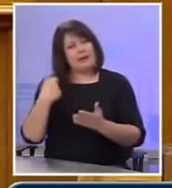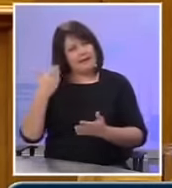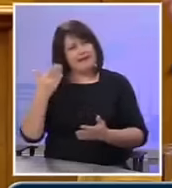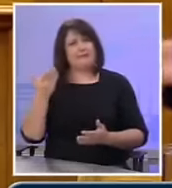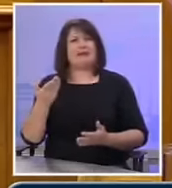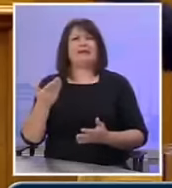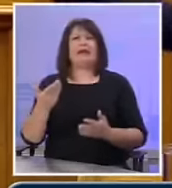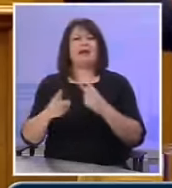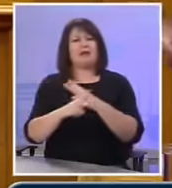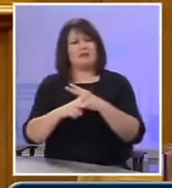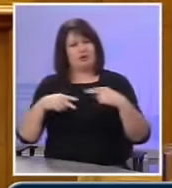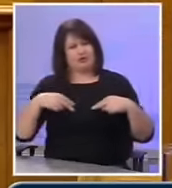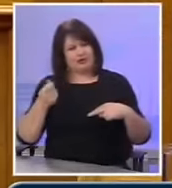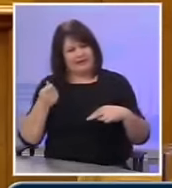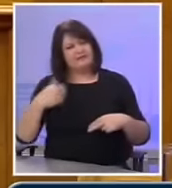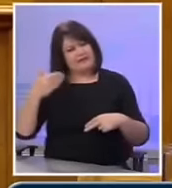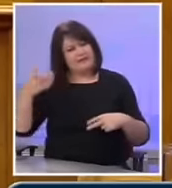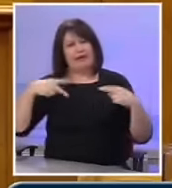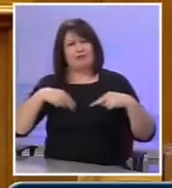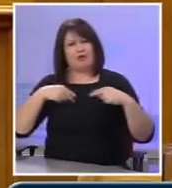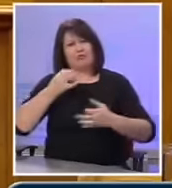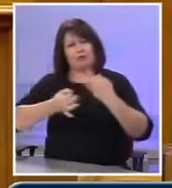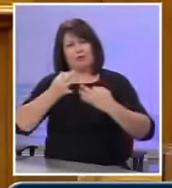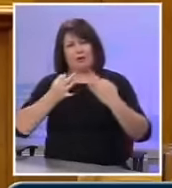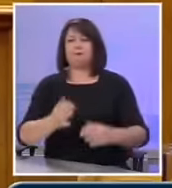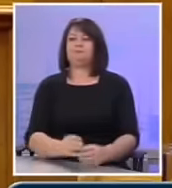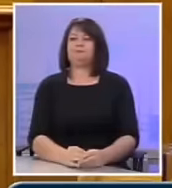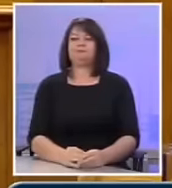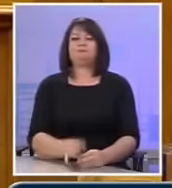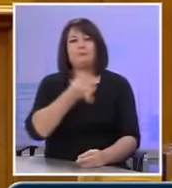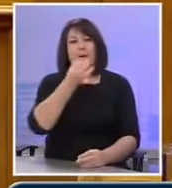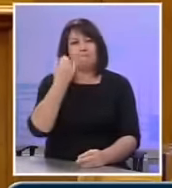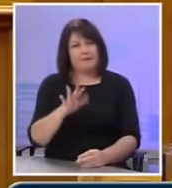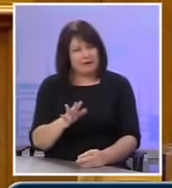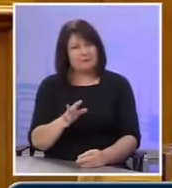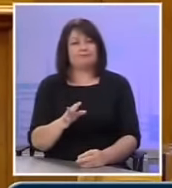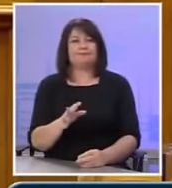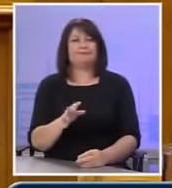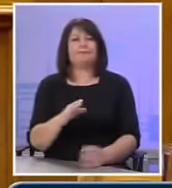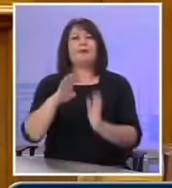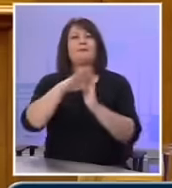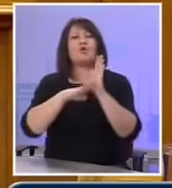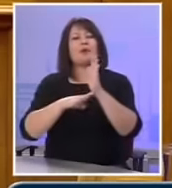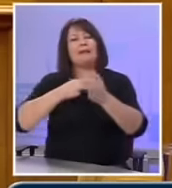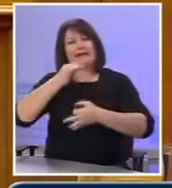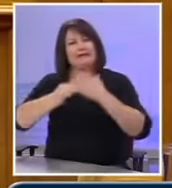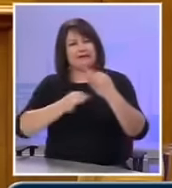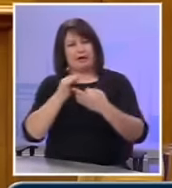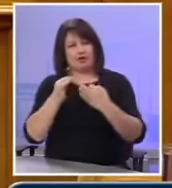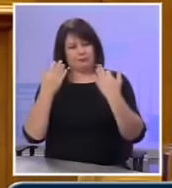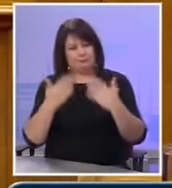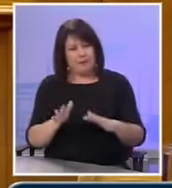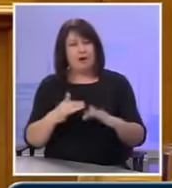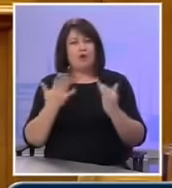κύριο Αλεξιάδη αλλά και άλλους υπουργούς που είναι εδώ Είχα πει στην ομιλία μου για τις προγραμματικές δηλώσεις